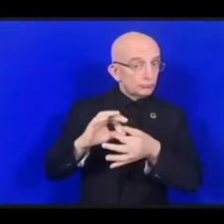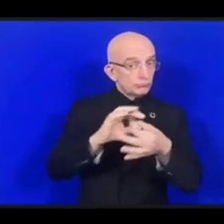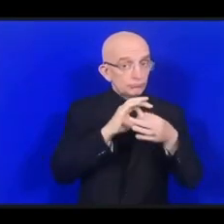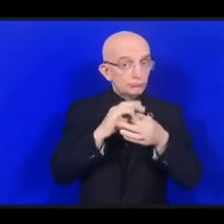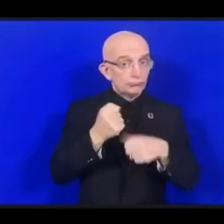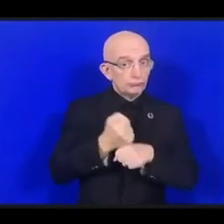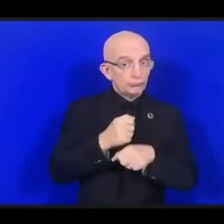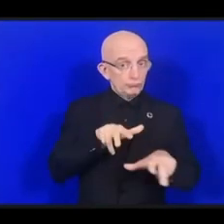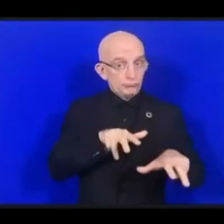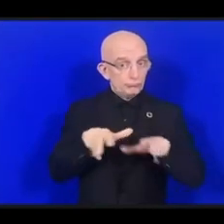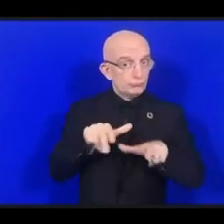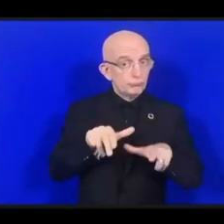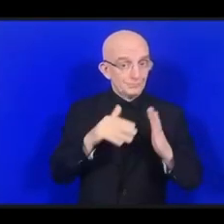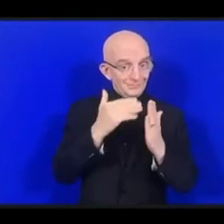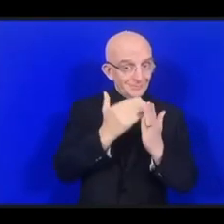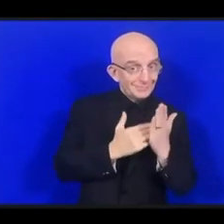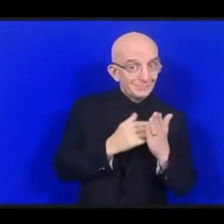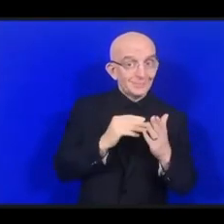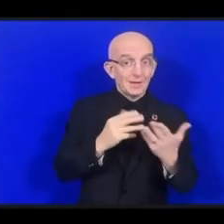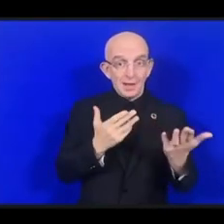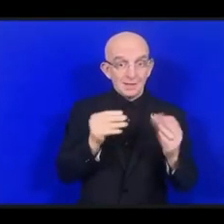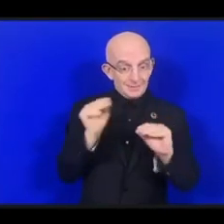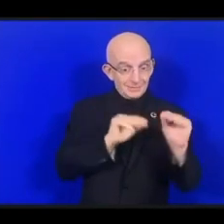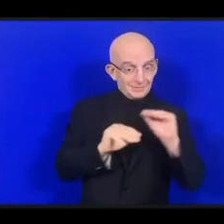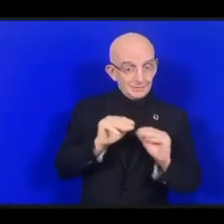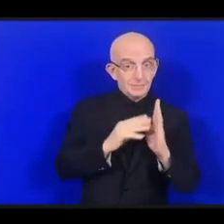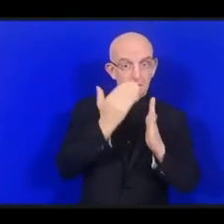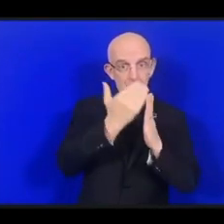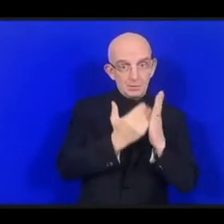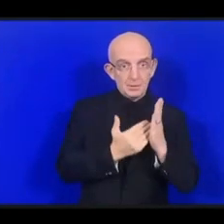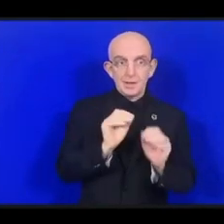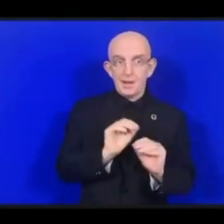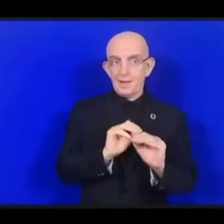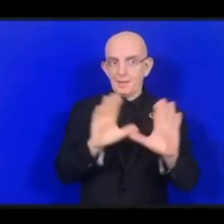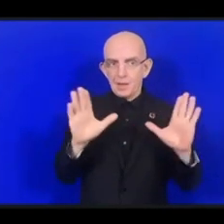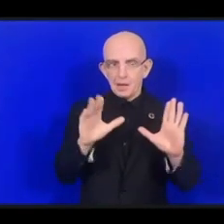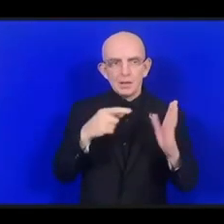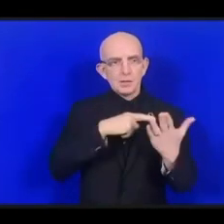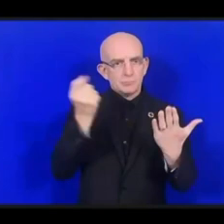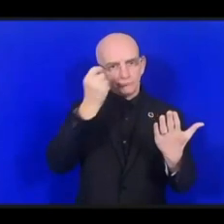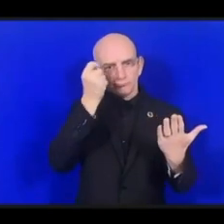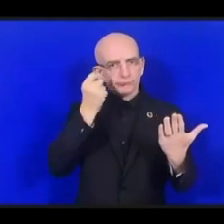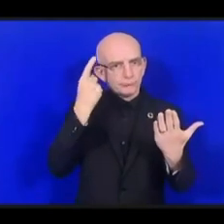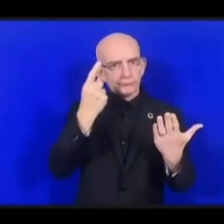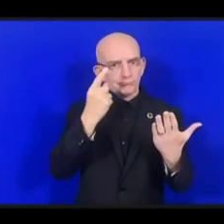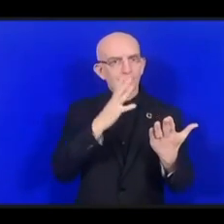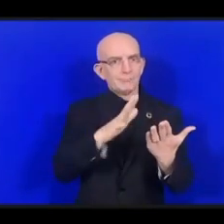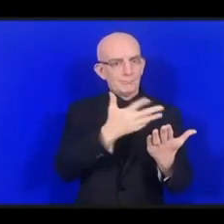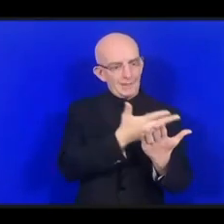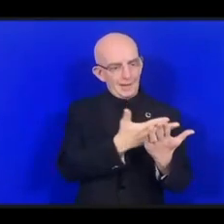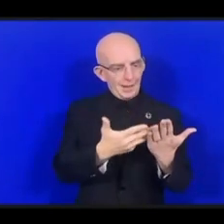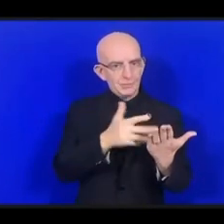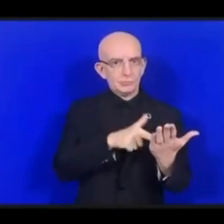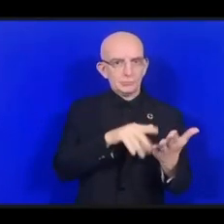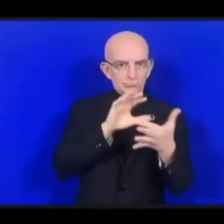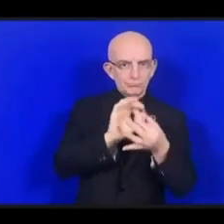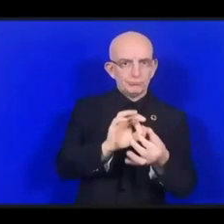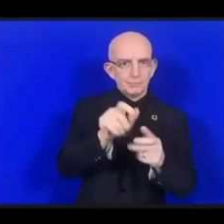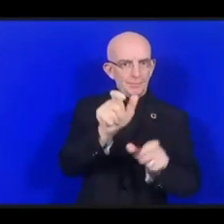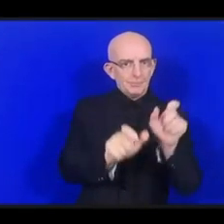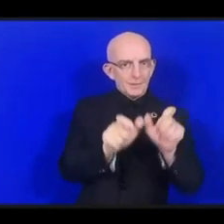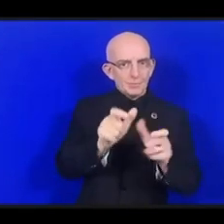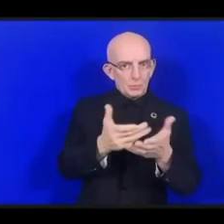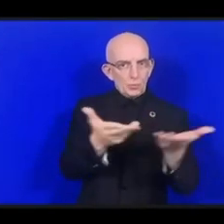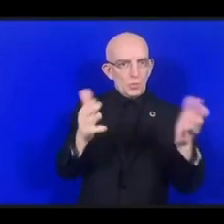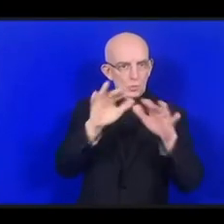были сформулированы таким образом, чтобы они были понятны нашему населению, тем, чтобы политики разрабатывают